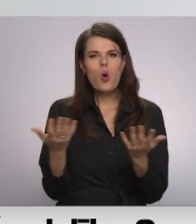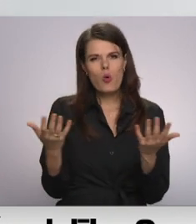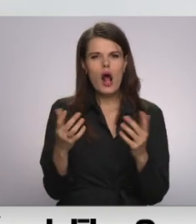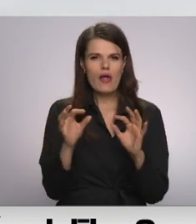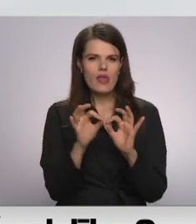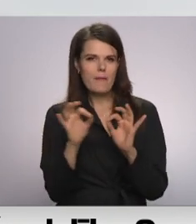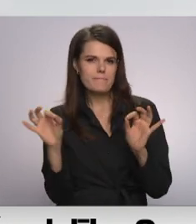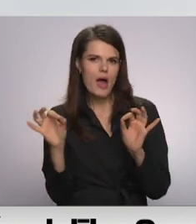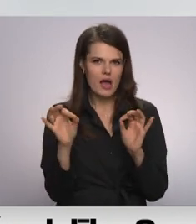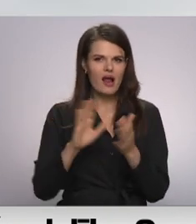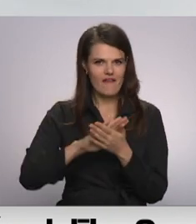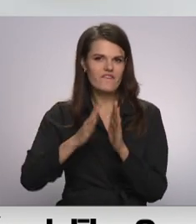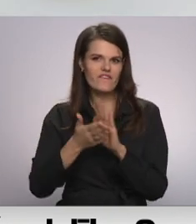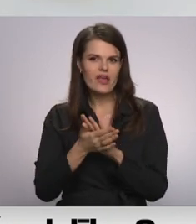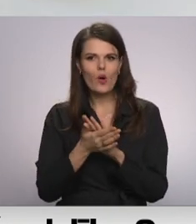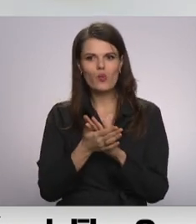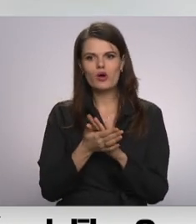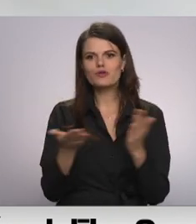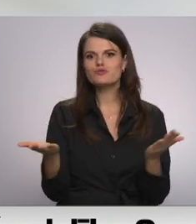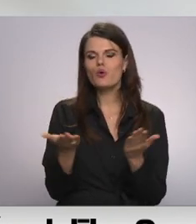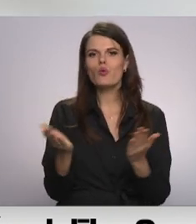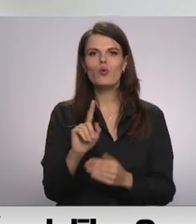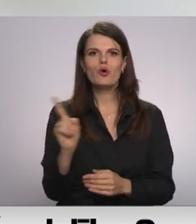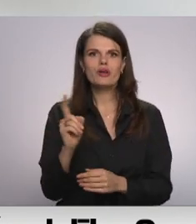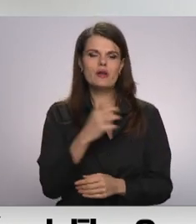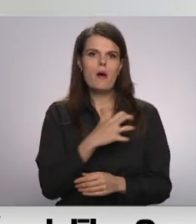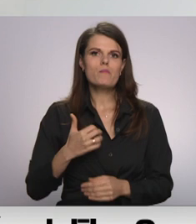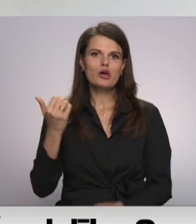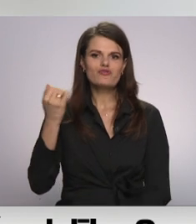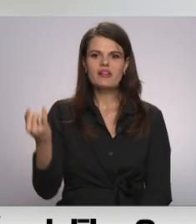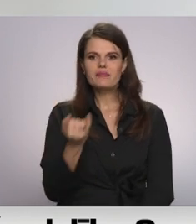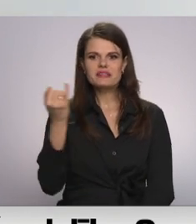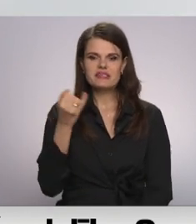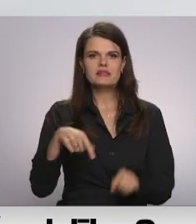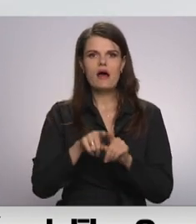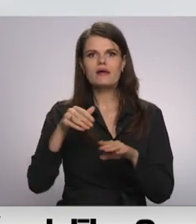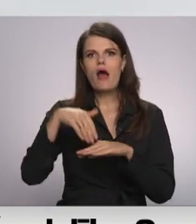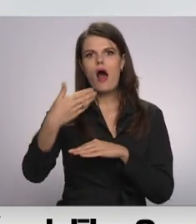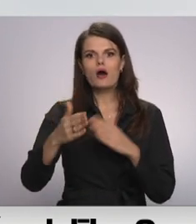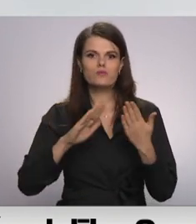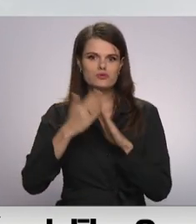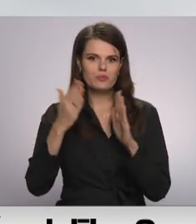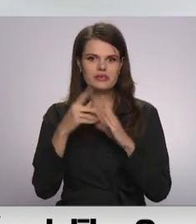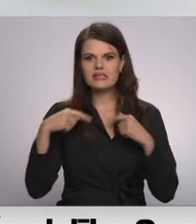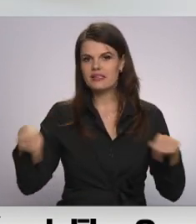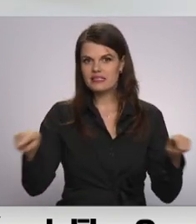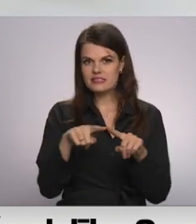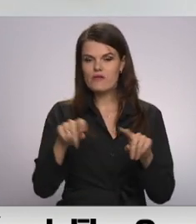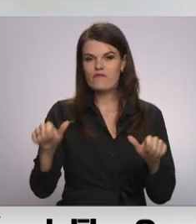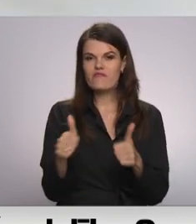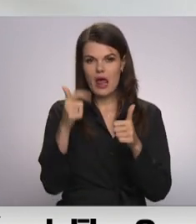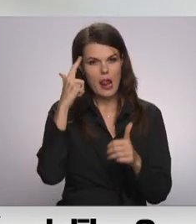mērā vienoties, ka, kur ir tās pašvaldības intereses, arī ārpus piltētas teritorijas.